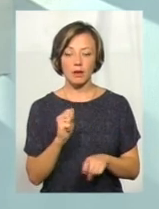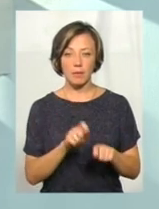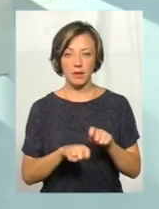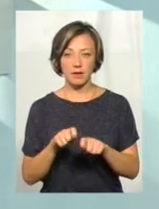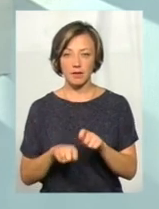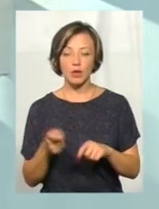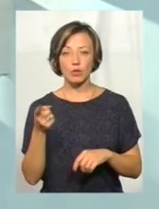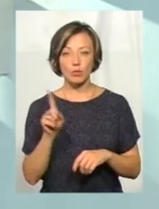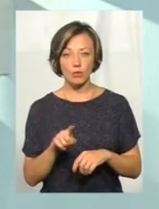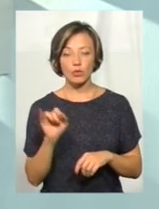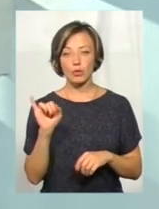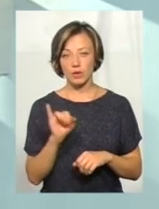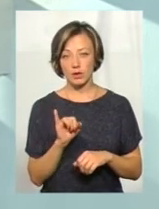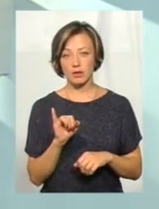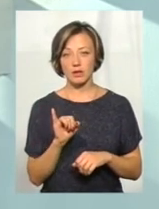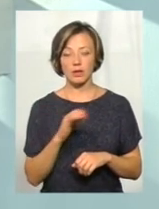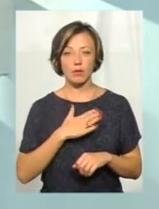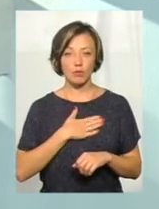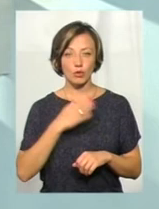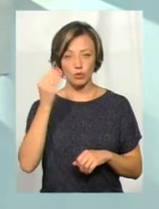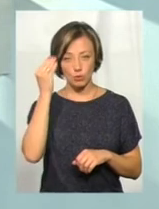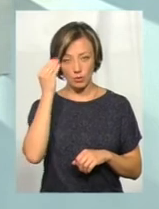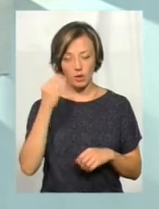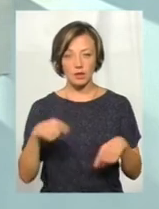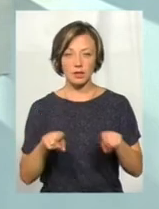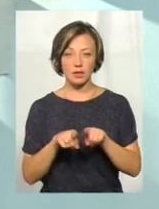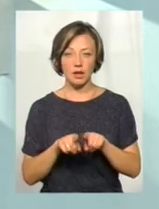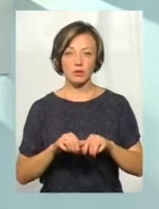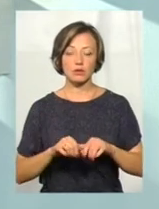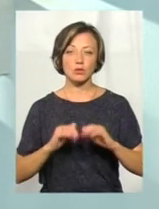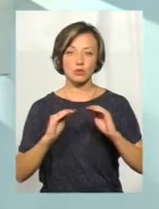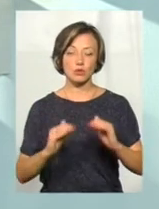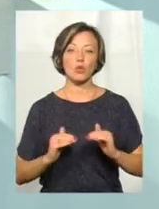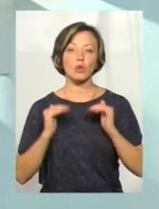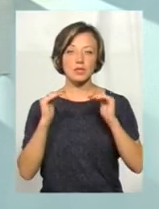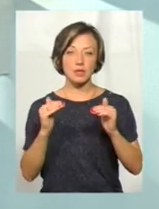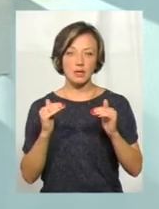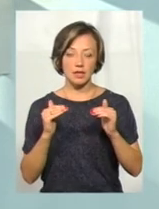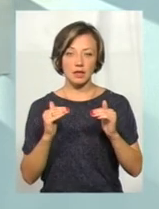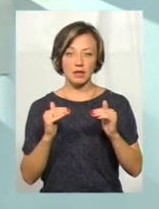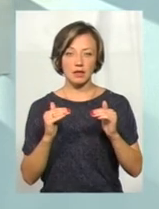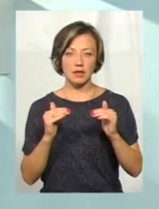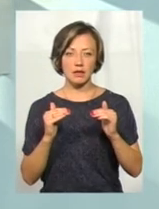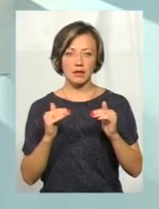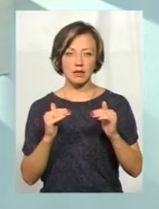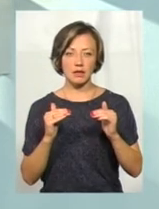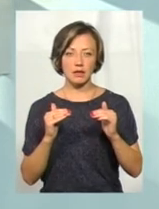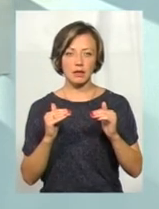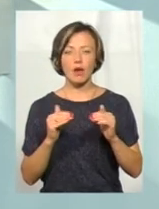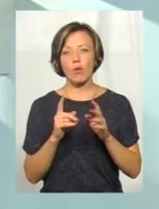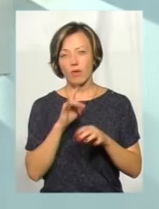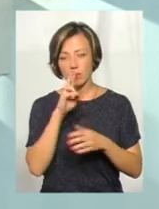Тому-то, на мою думку, так зросли в кількості і в об'ємах ці